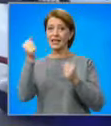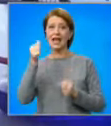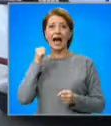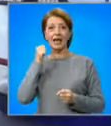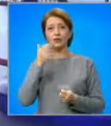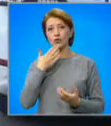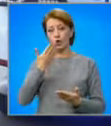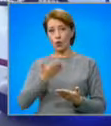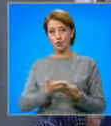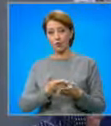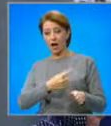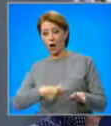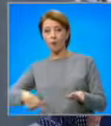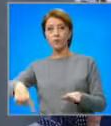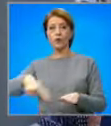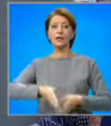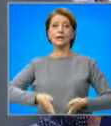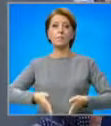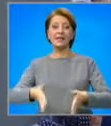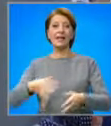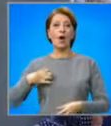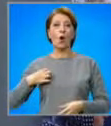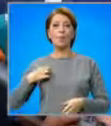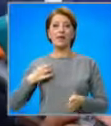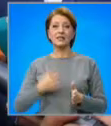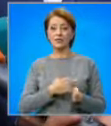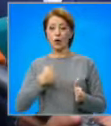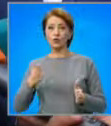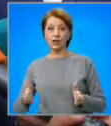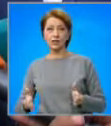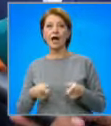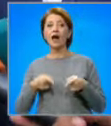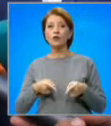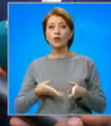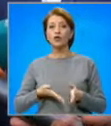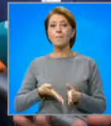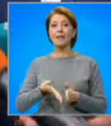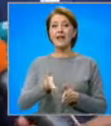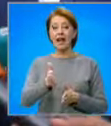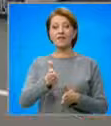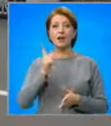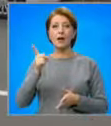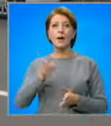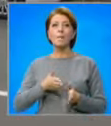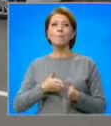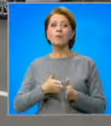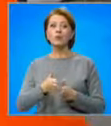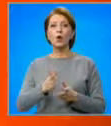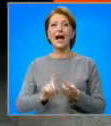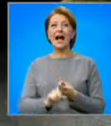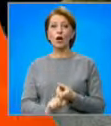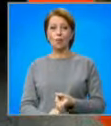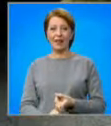път на опасната отсечка. Той ще минава посока Карлова. Няма да минава през Айтос.